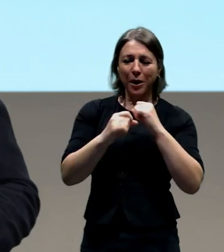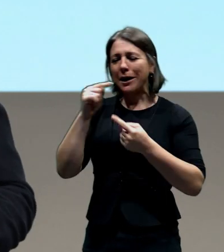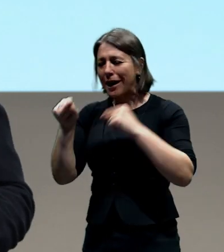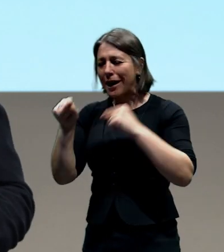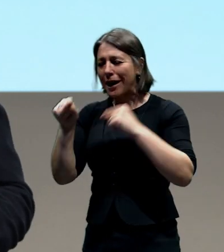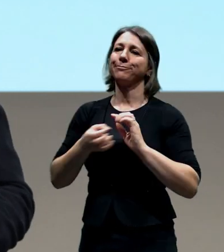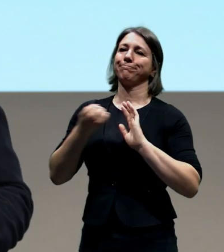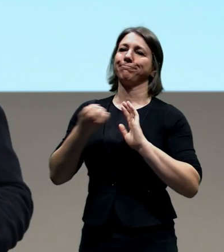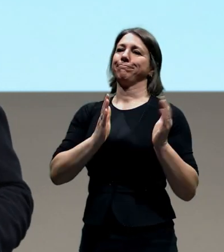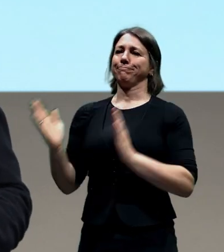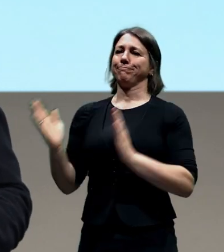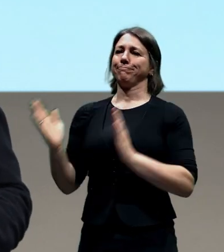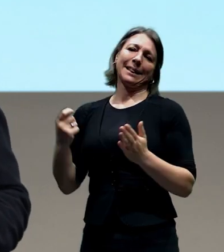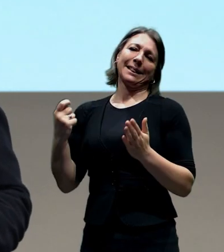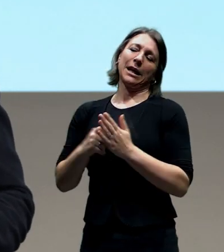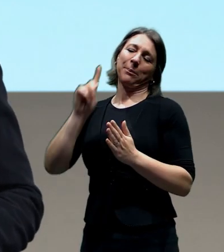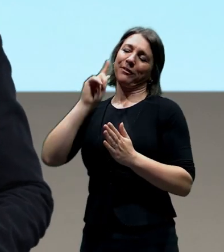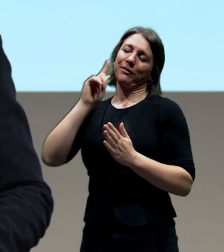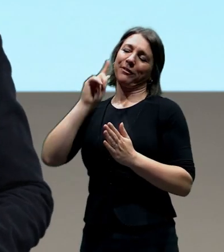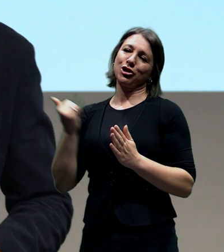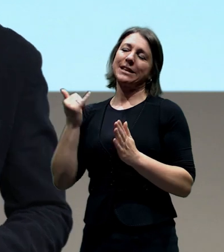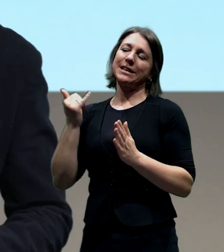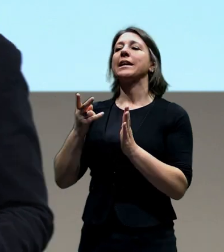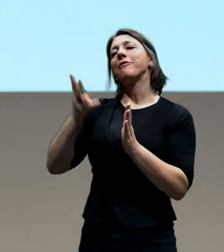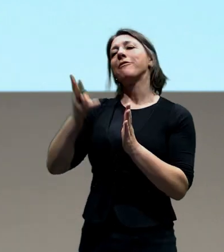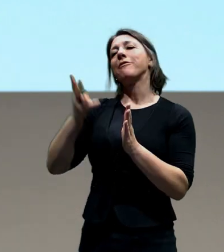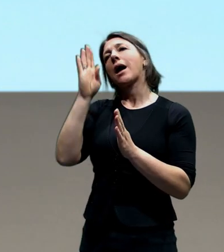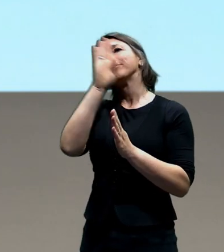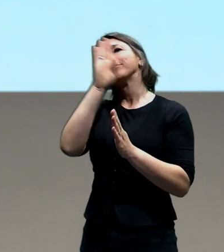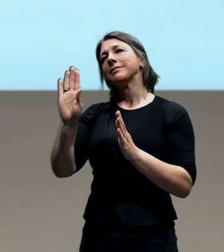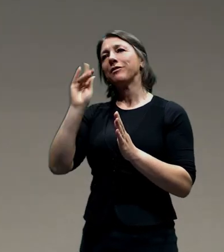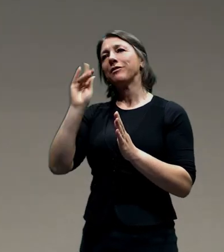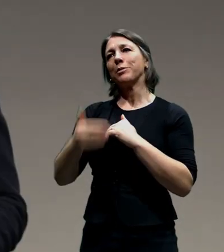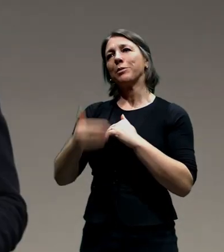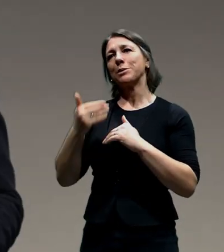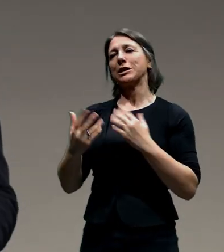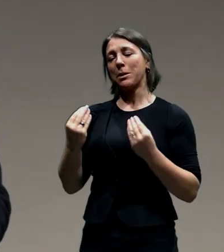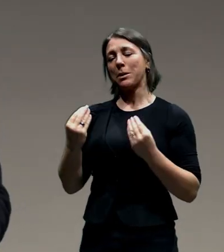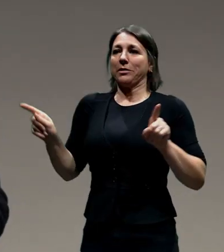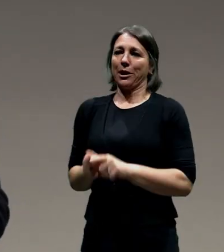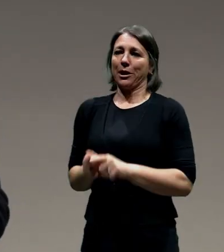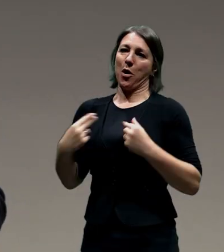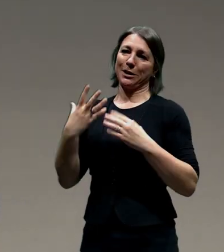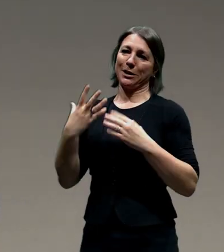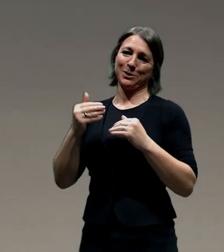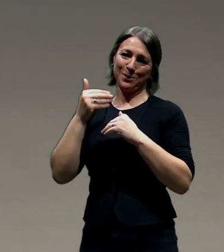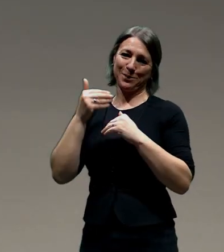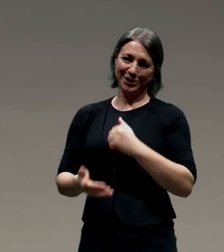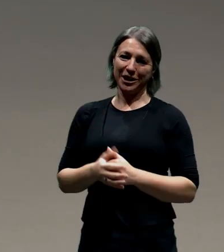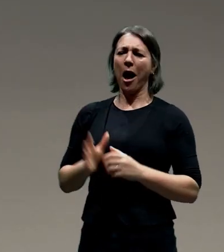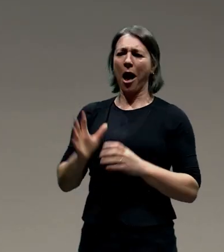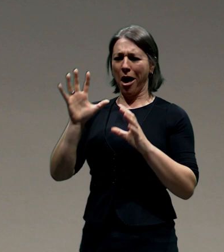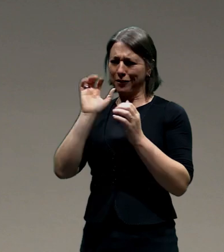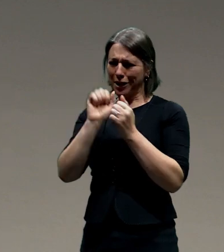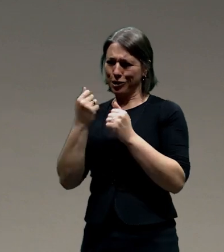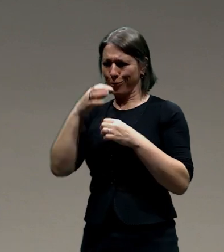typické spoždění příměstského vlaku. O 10 minut. Doufám, že nám to odpustíte. My se vám to pokusíme vynáhradit bohatým